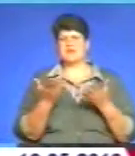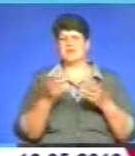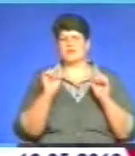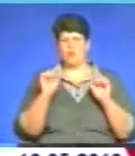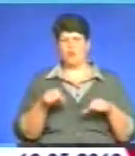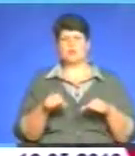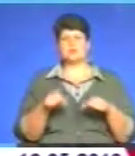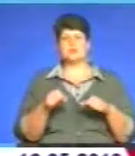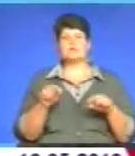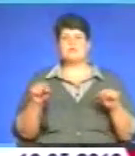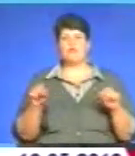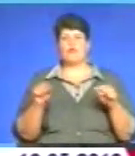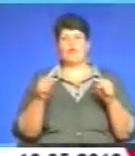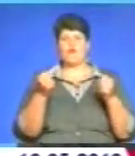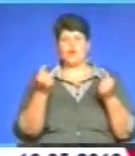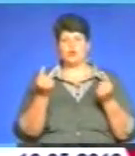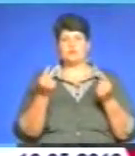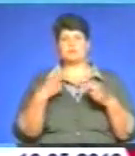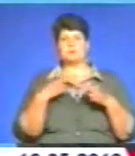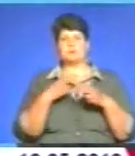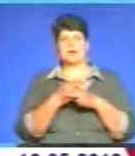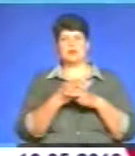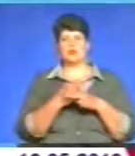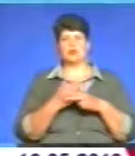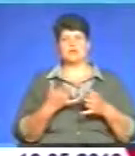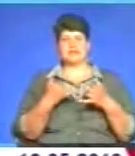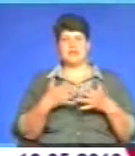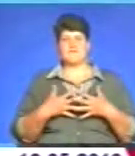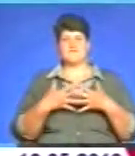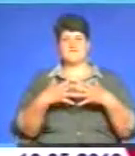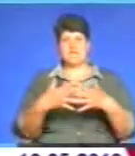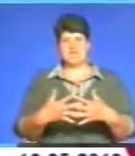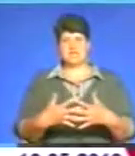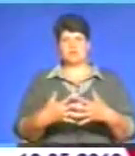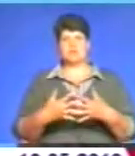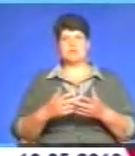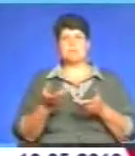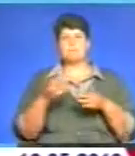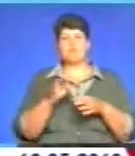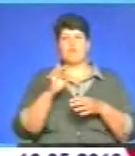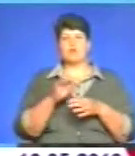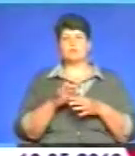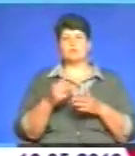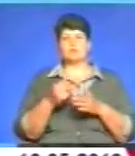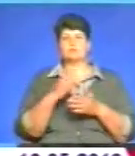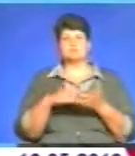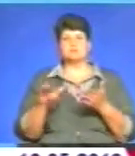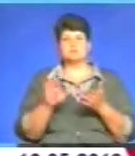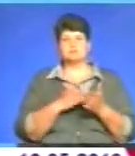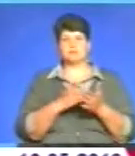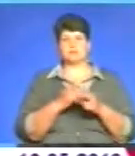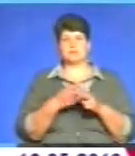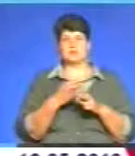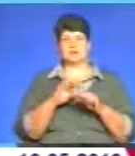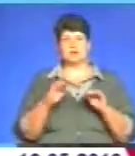створювати перешкоди взагалі для вагітності, приводити геть до безпліддя, або ж